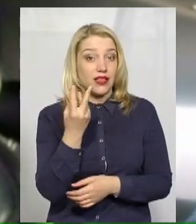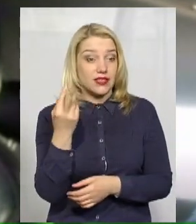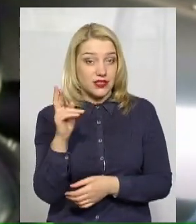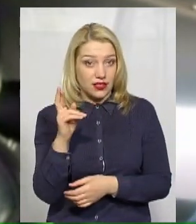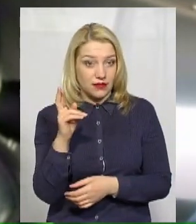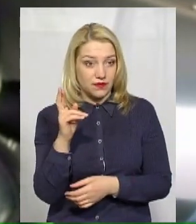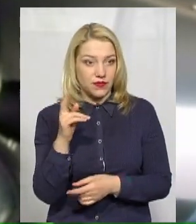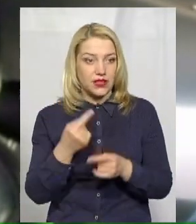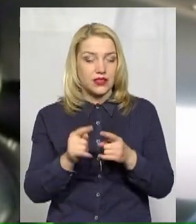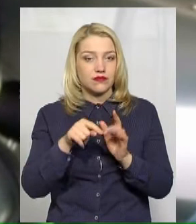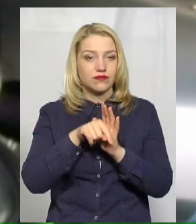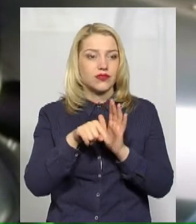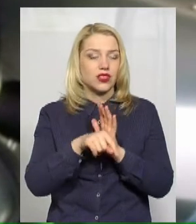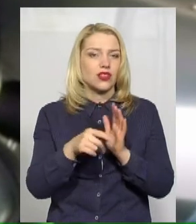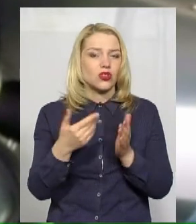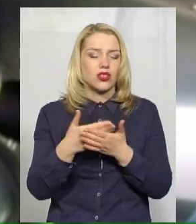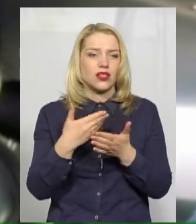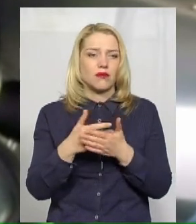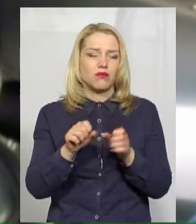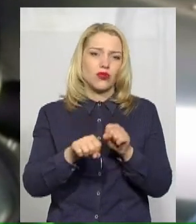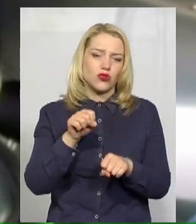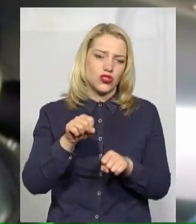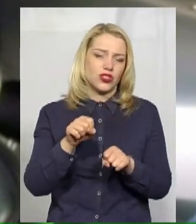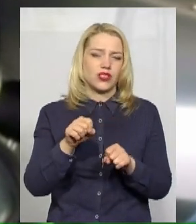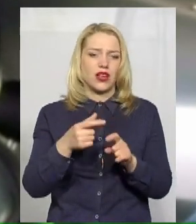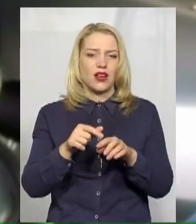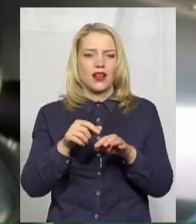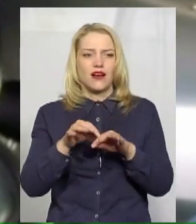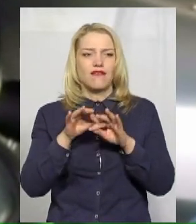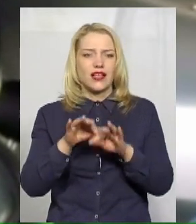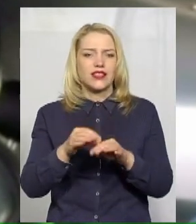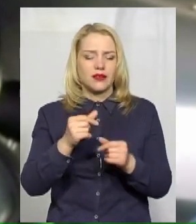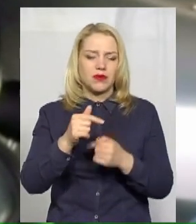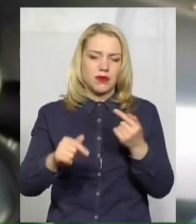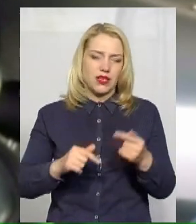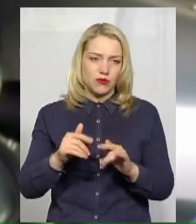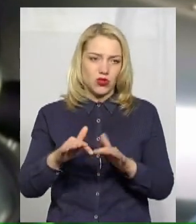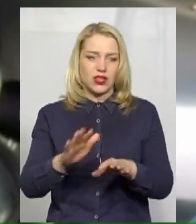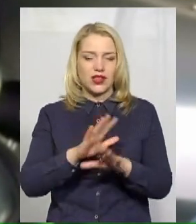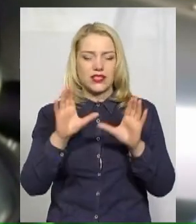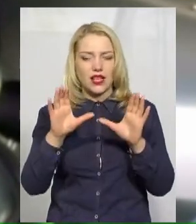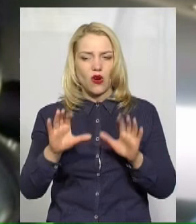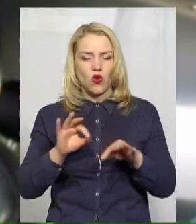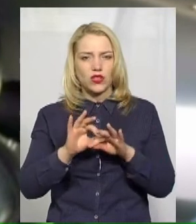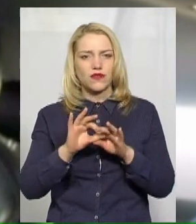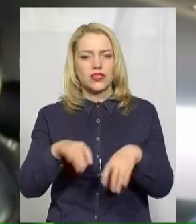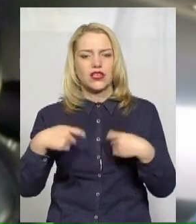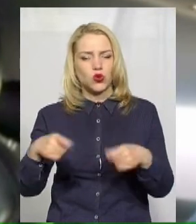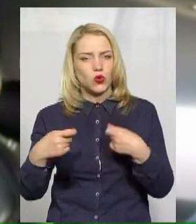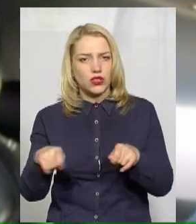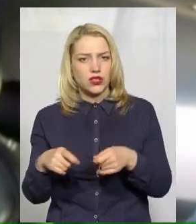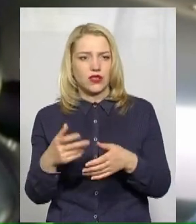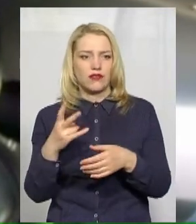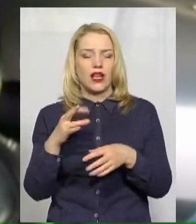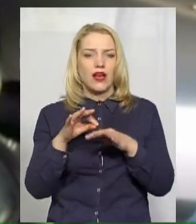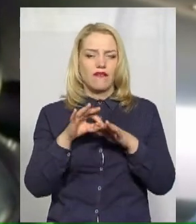стосувалися порушень правил введення підприємницької діяльності. Незаконної введення торгівлі, введення торгівлі без